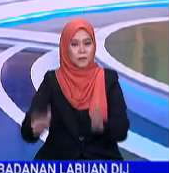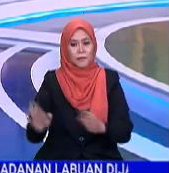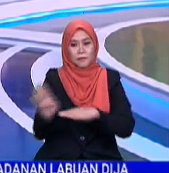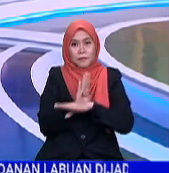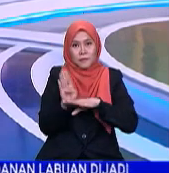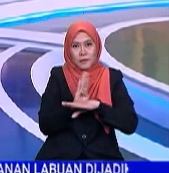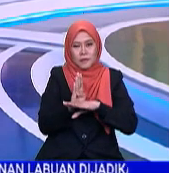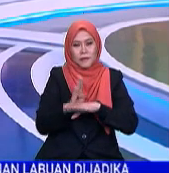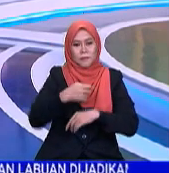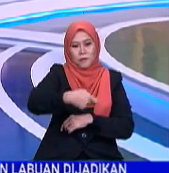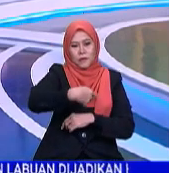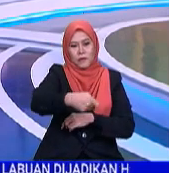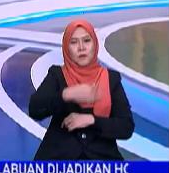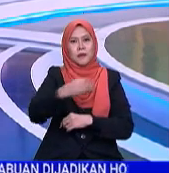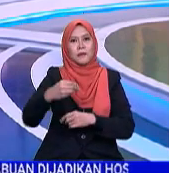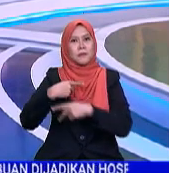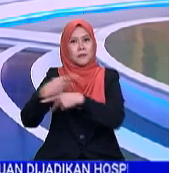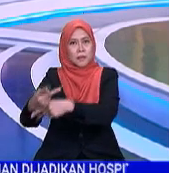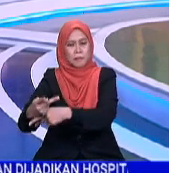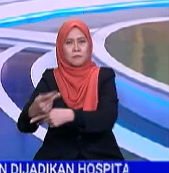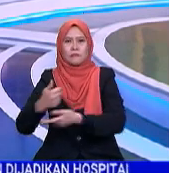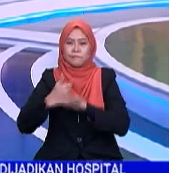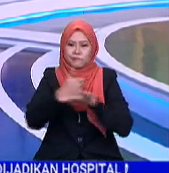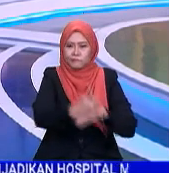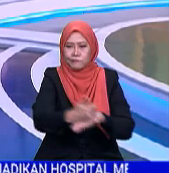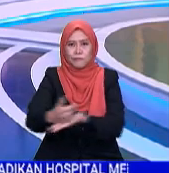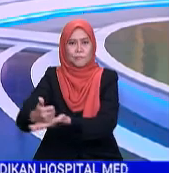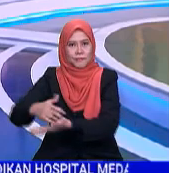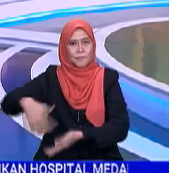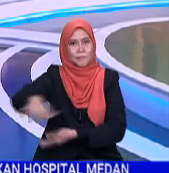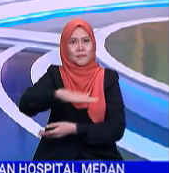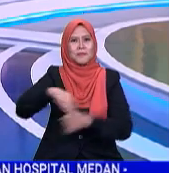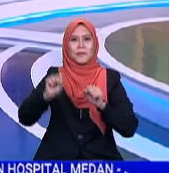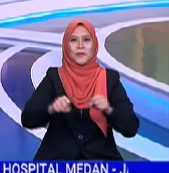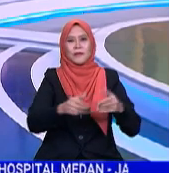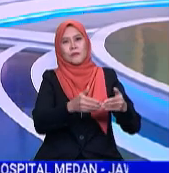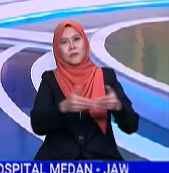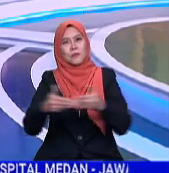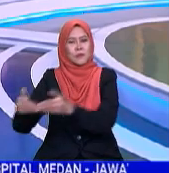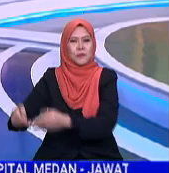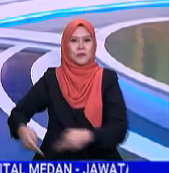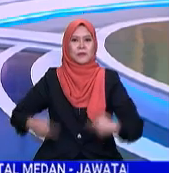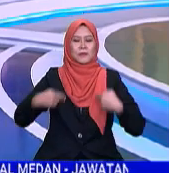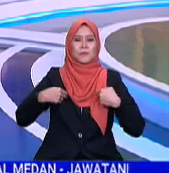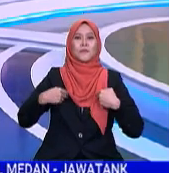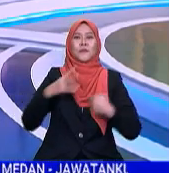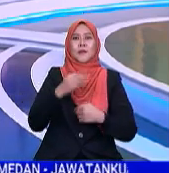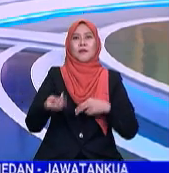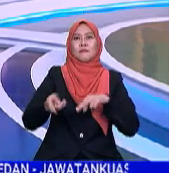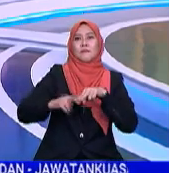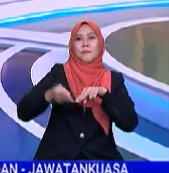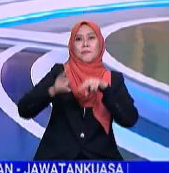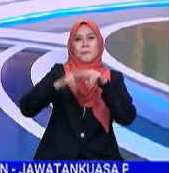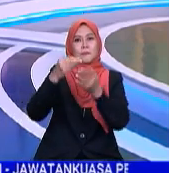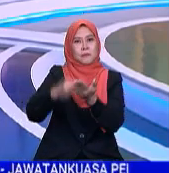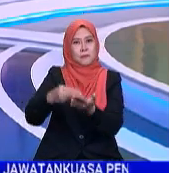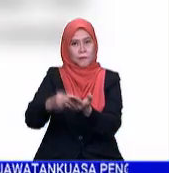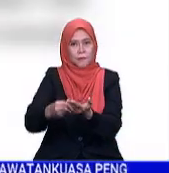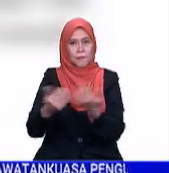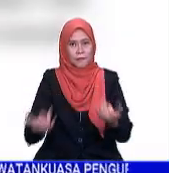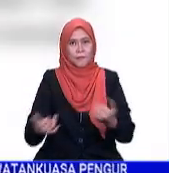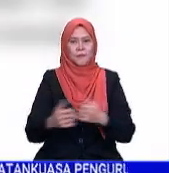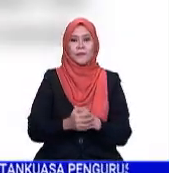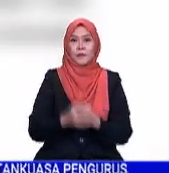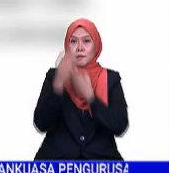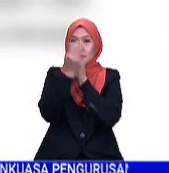usahawan, penyewa dan peminjam untuk membantu mereka meneruskan kelangsungan hidup serta meningkatkan pendapatan. Menerusi satu